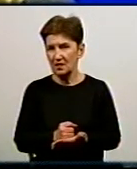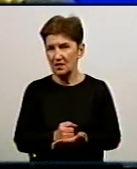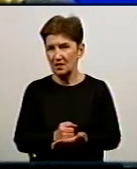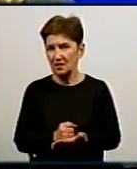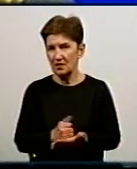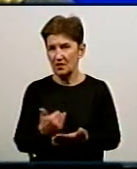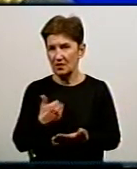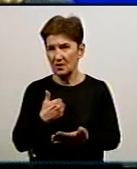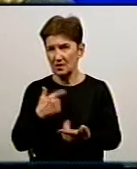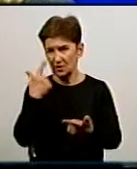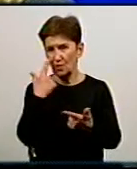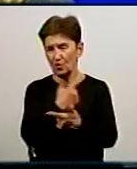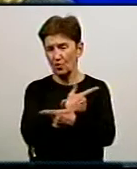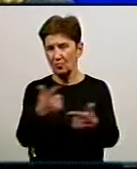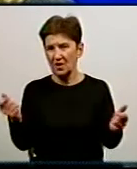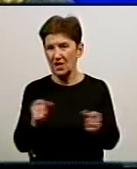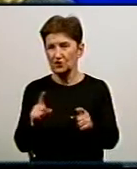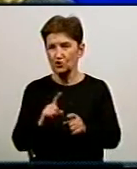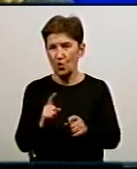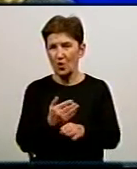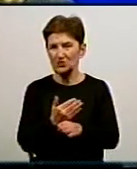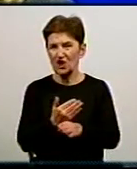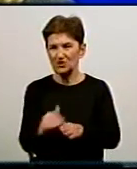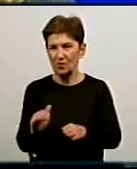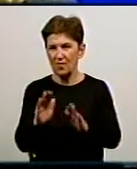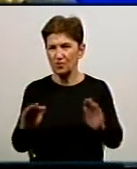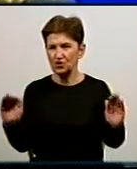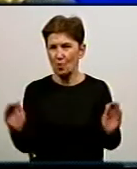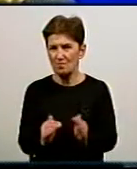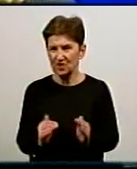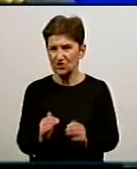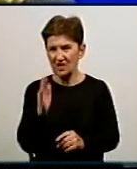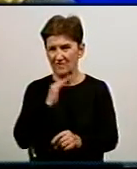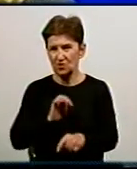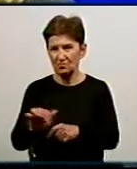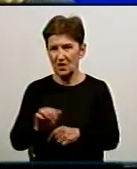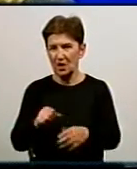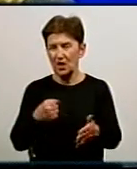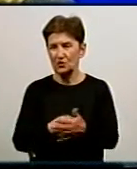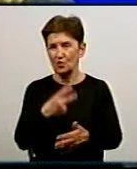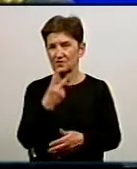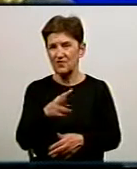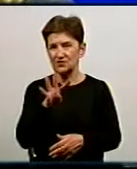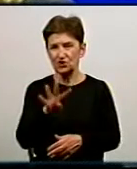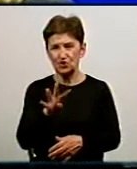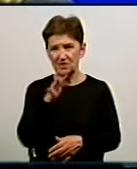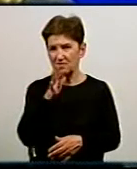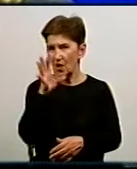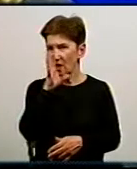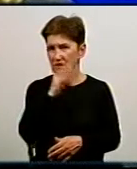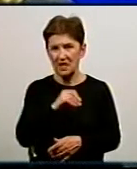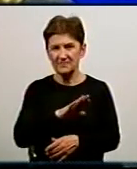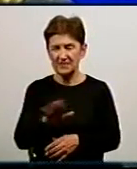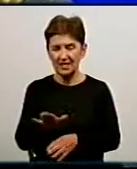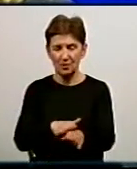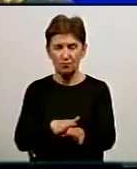ми дали оголошення, що буде частково обмежено водопостачання, але, на жаль, до 24-ї години ми не встигли повністю